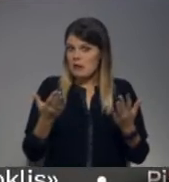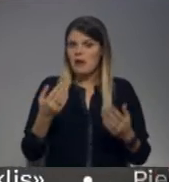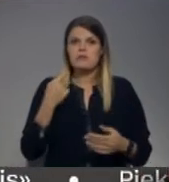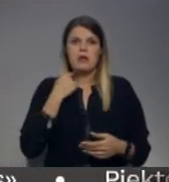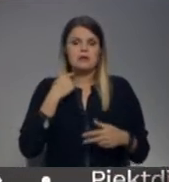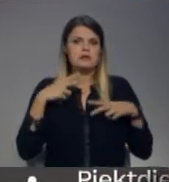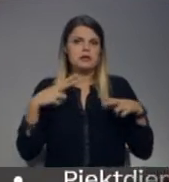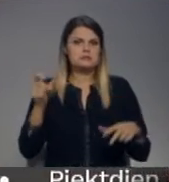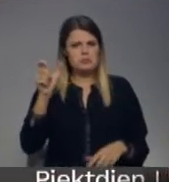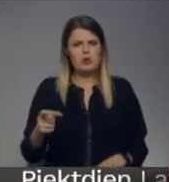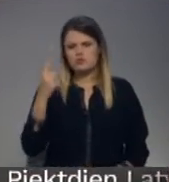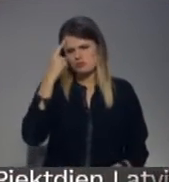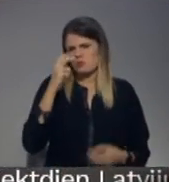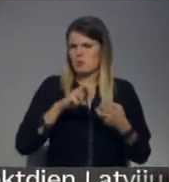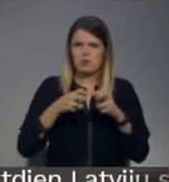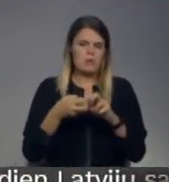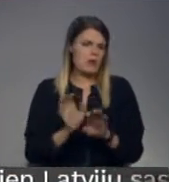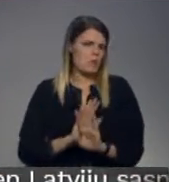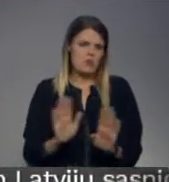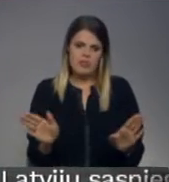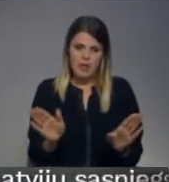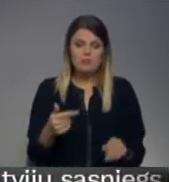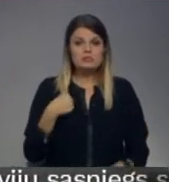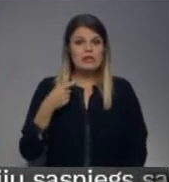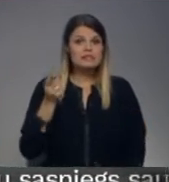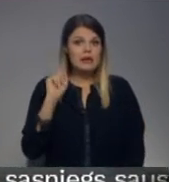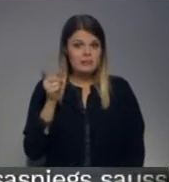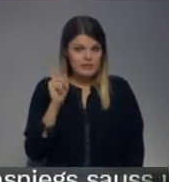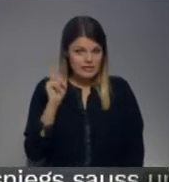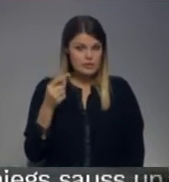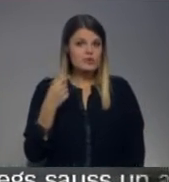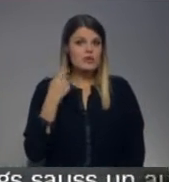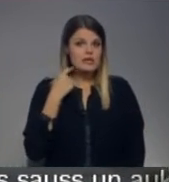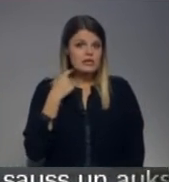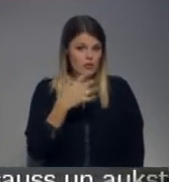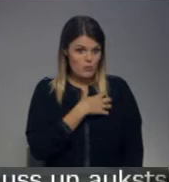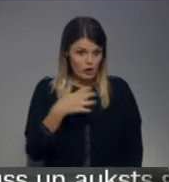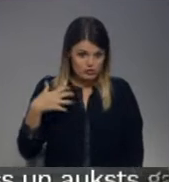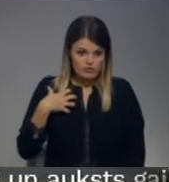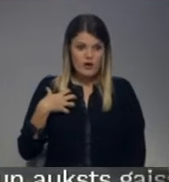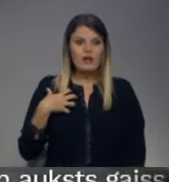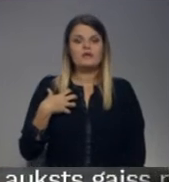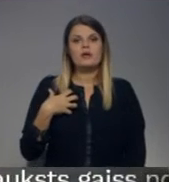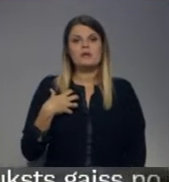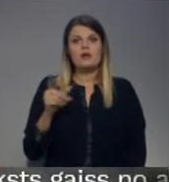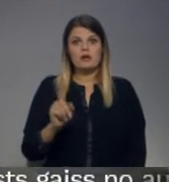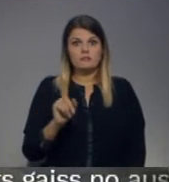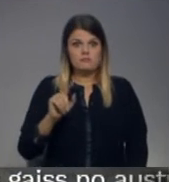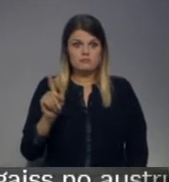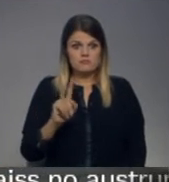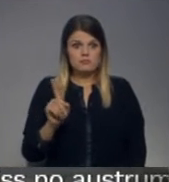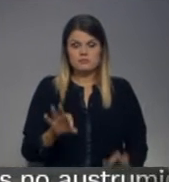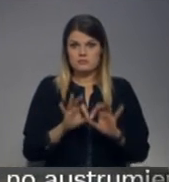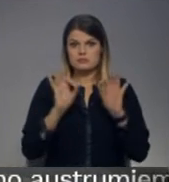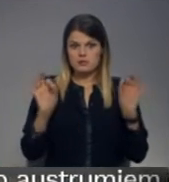nenonāks un turpinā neta Bērtula. Es brīdinu Rīgas pašvaldību, ka ir iestājas pamats